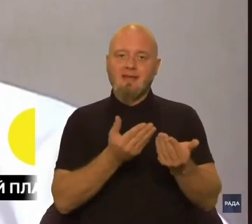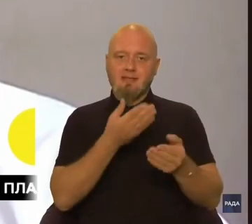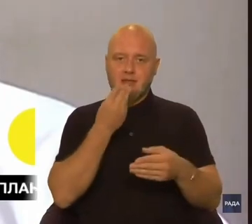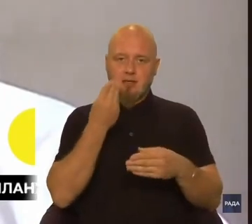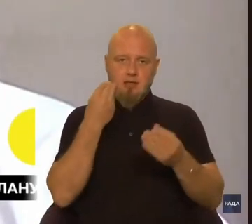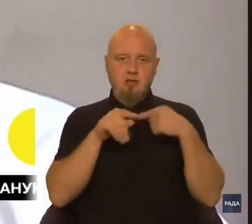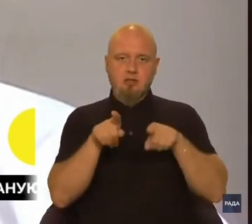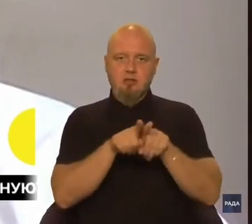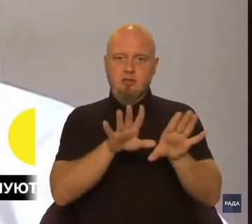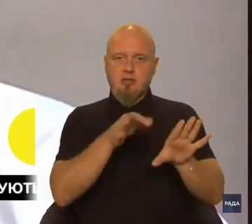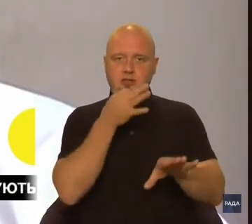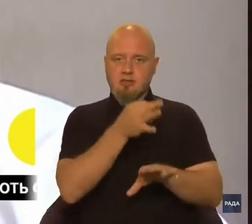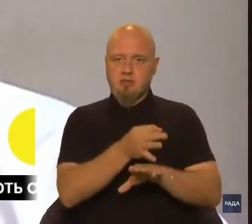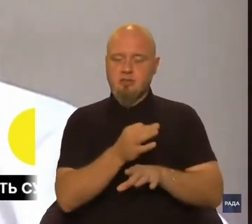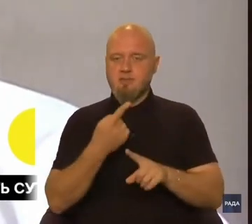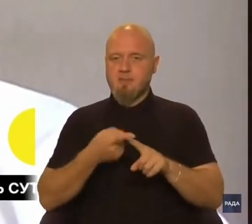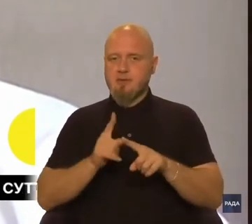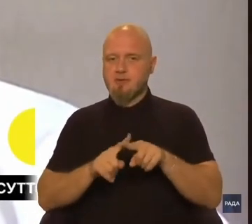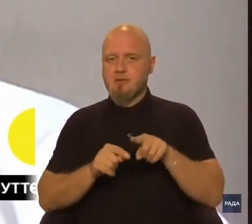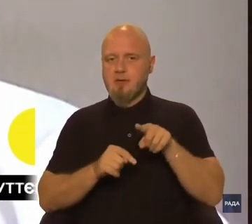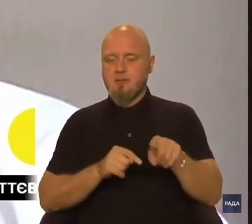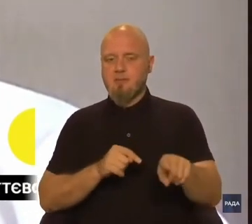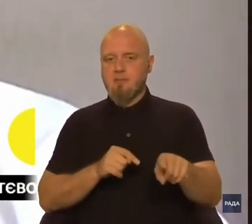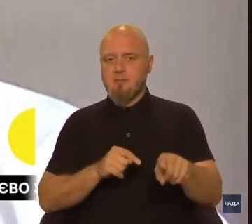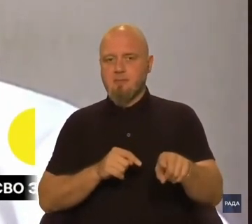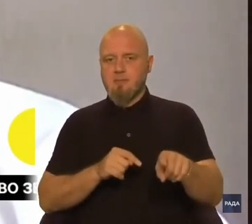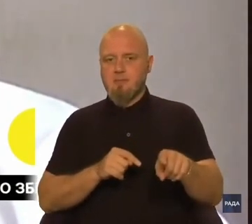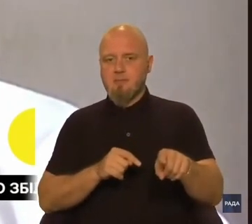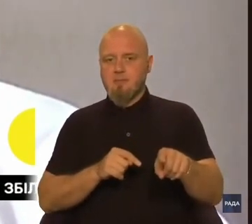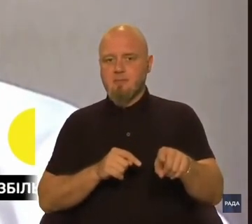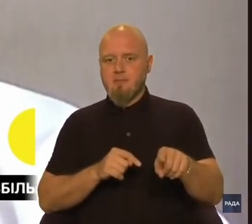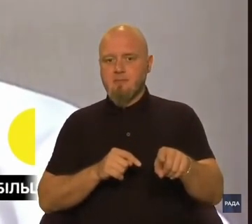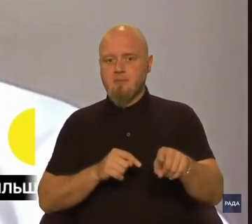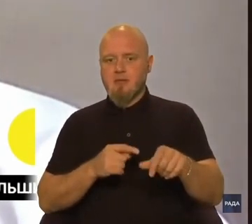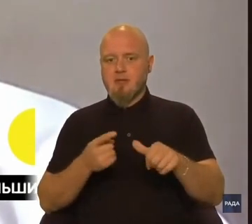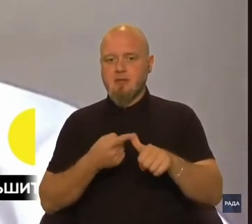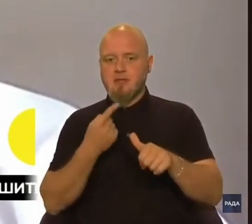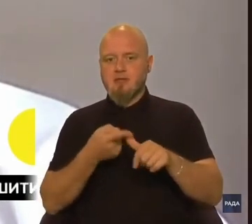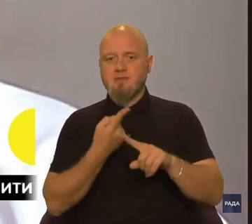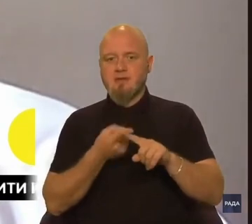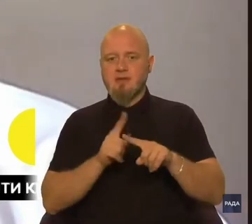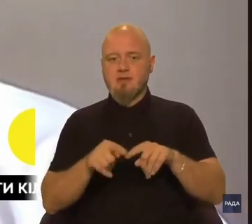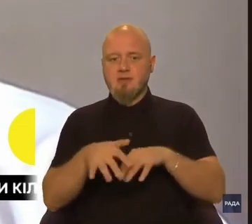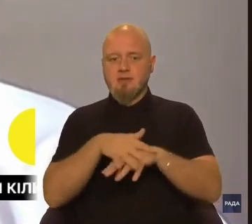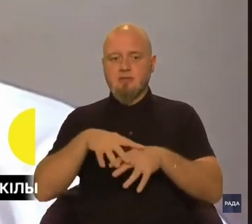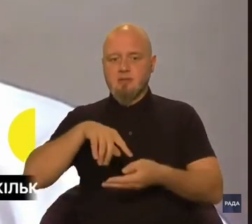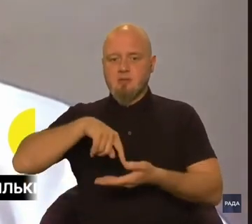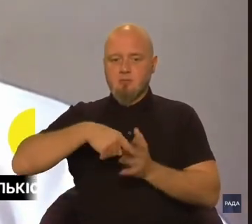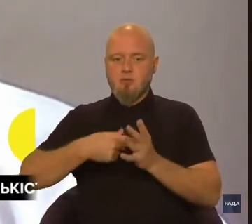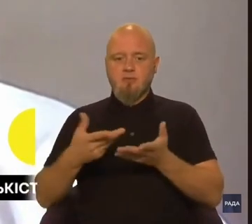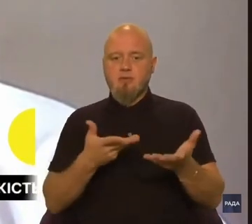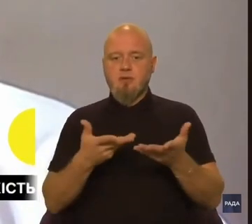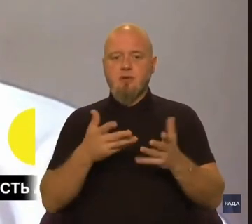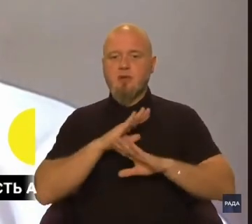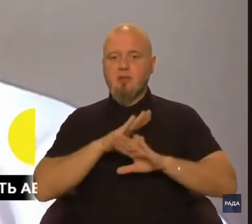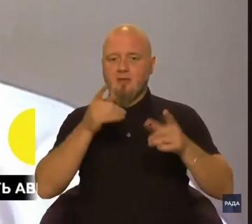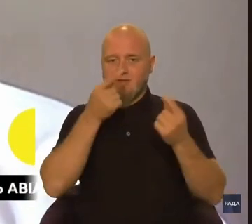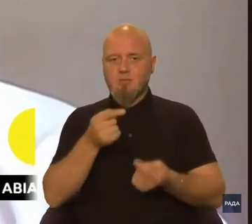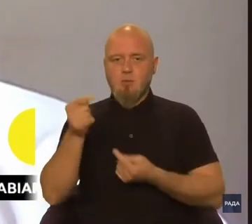так сказати. Це назви тих населених пунктів, які не